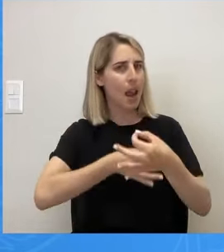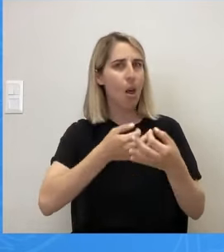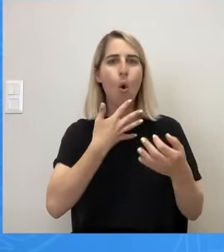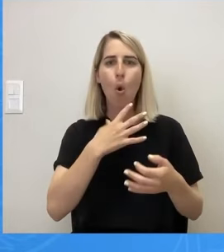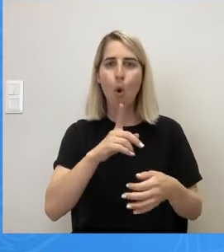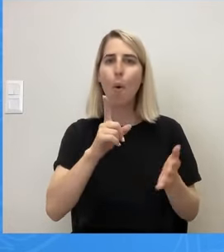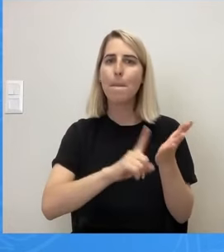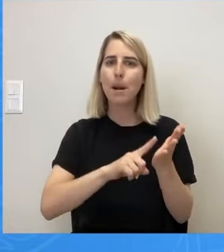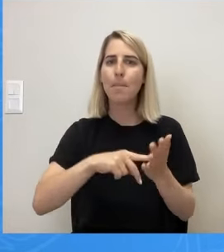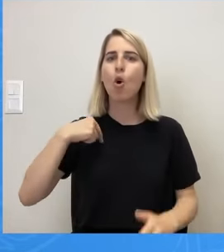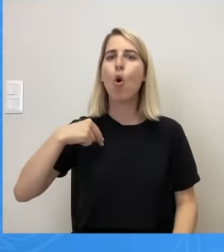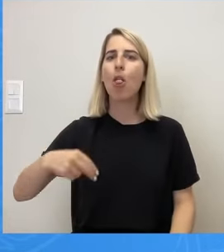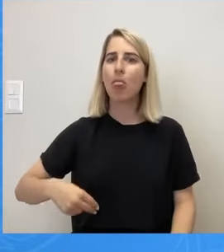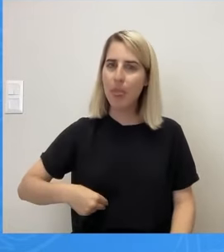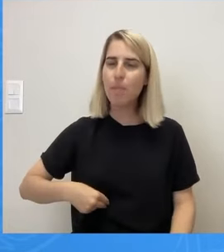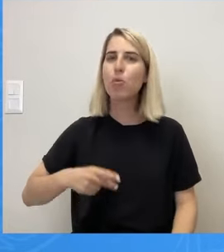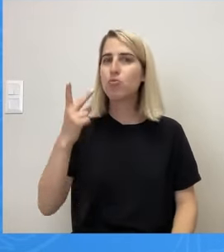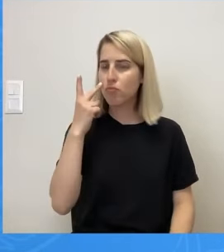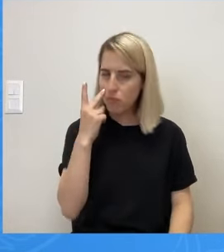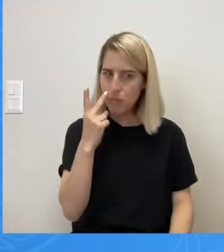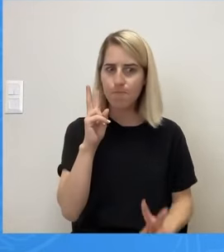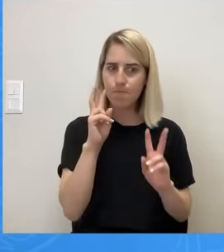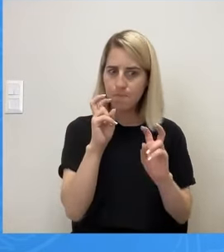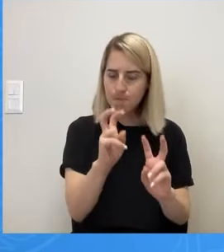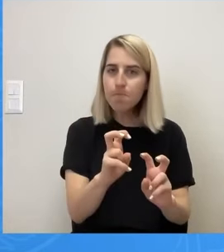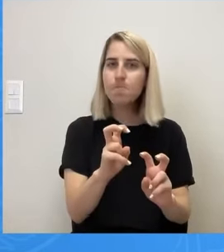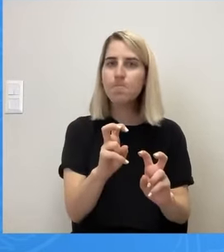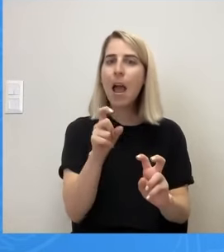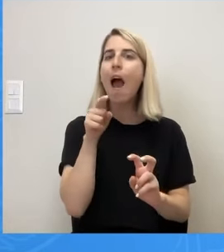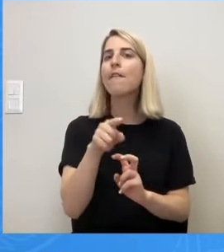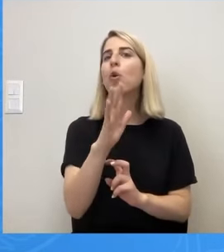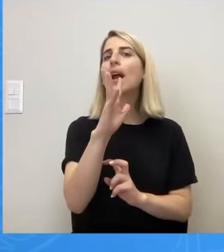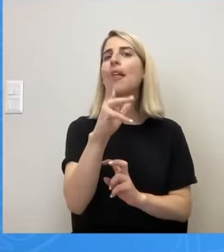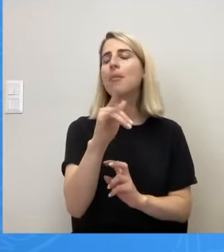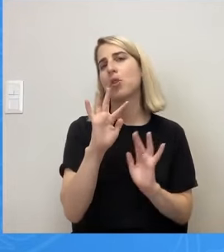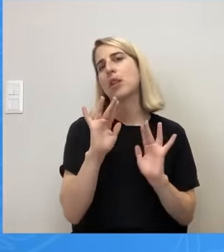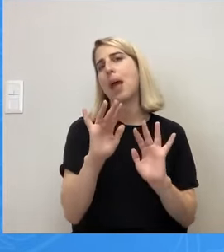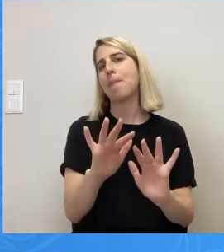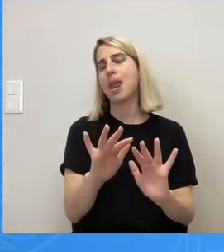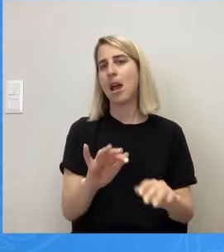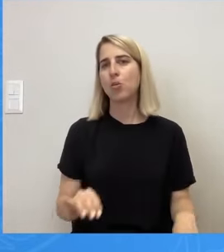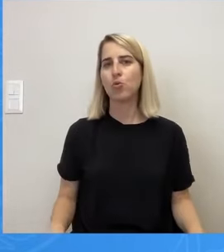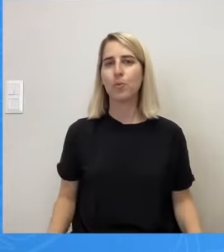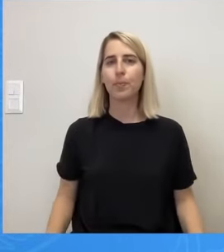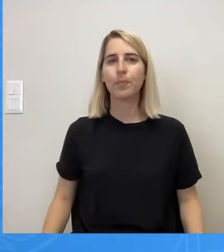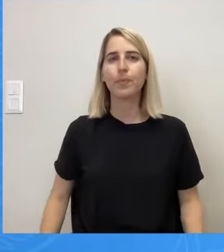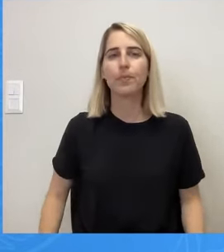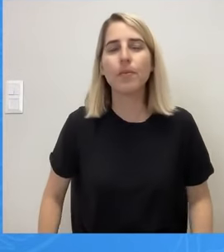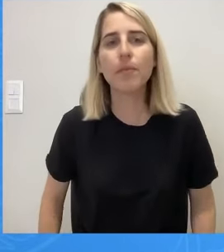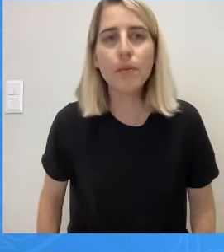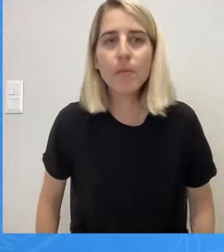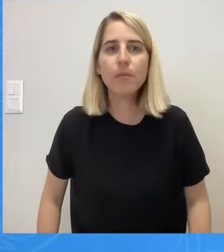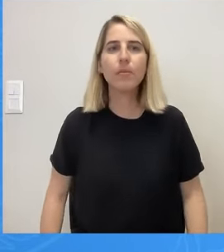διεκδικήσει γιατί αφορούν την καθημερινότητα. Ένα ακόμα θέμα. Θεωρούμε